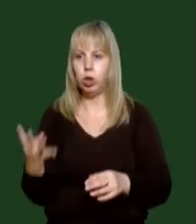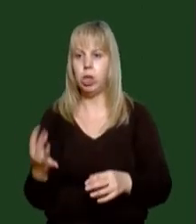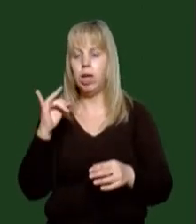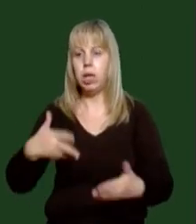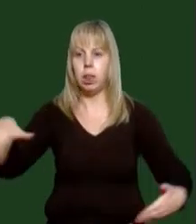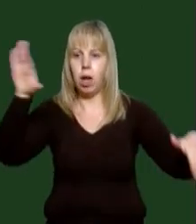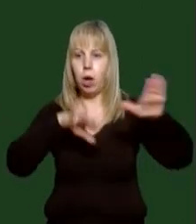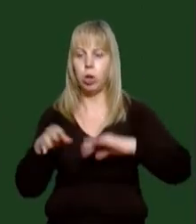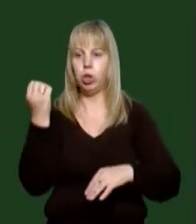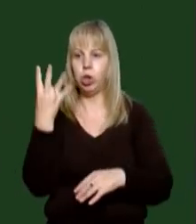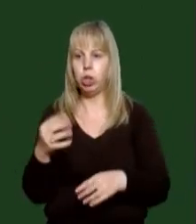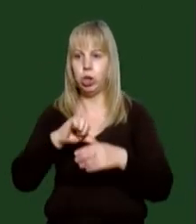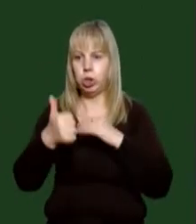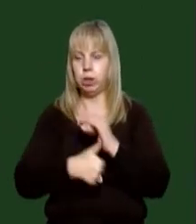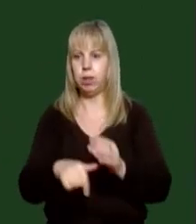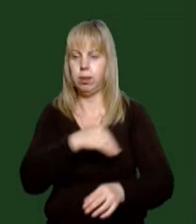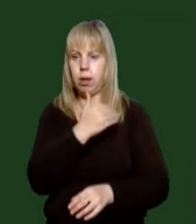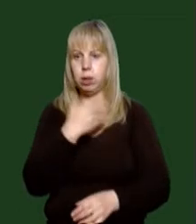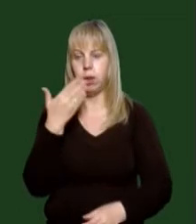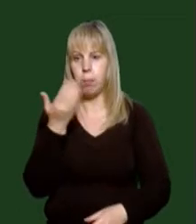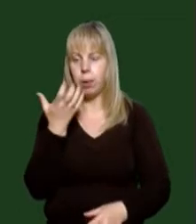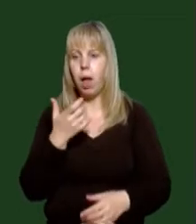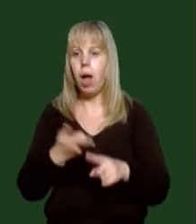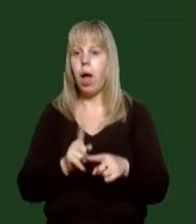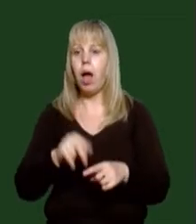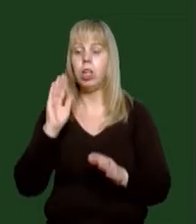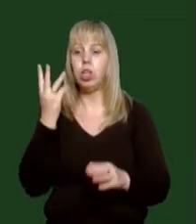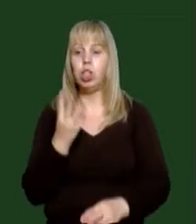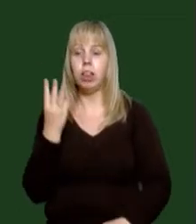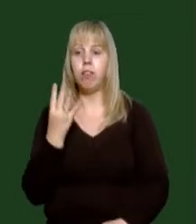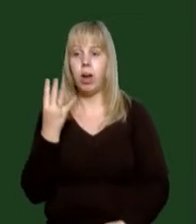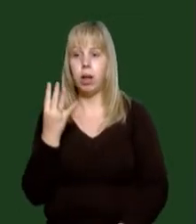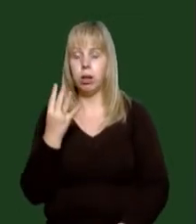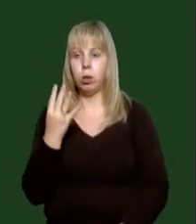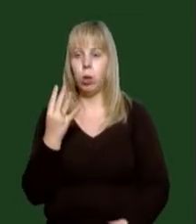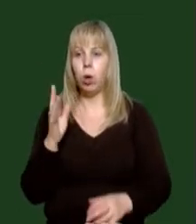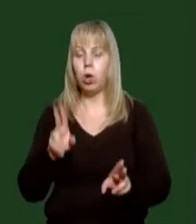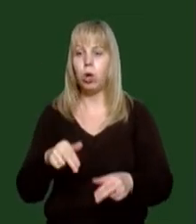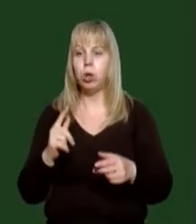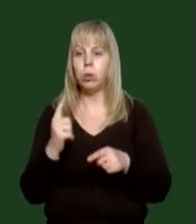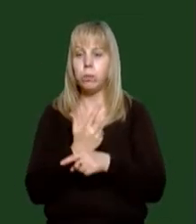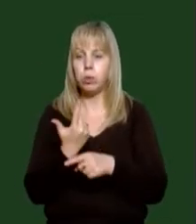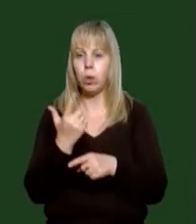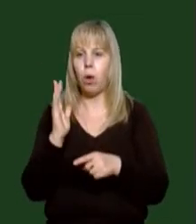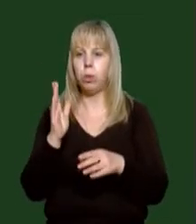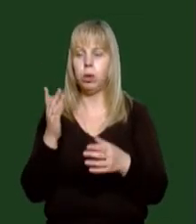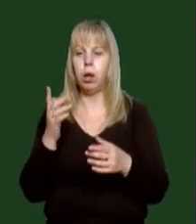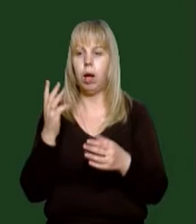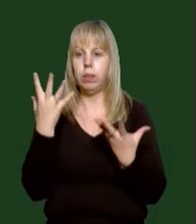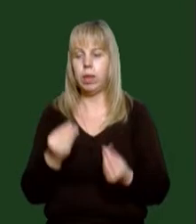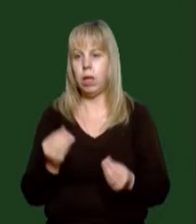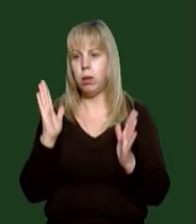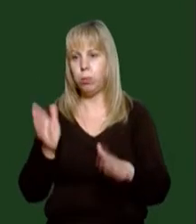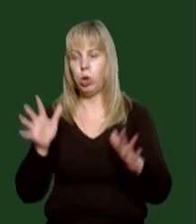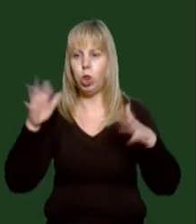і на високогір'ї 14-16 градусів тепла. Але з 4-го знову вночі ще опадів не буде, а в день вже